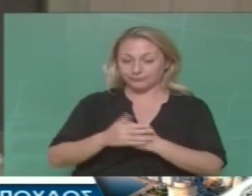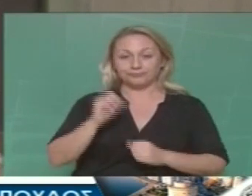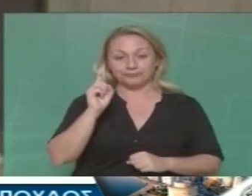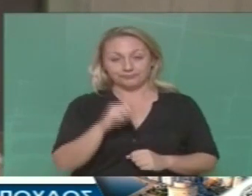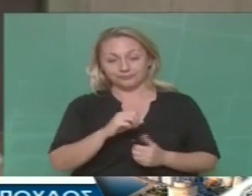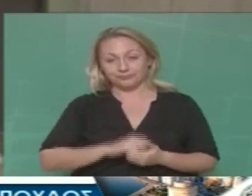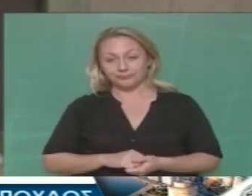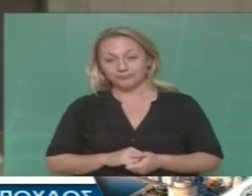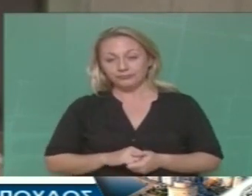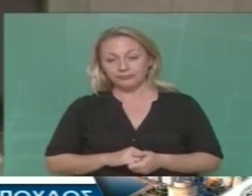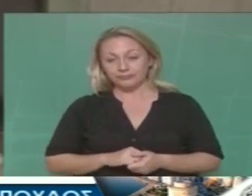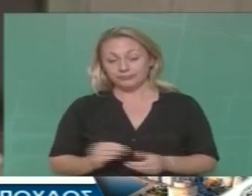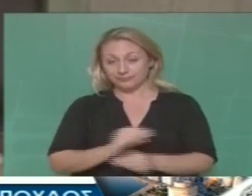λοιπόν,